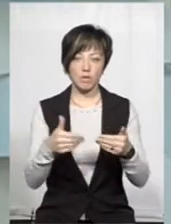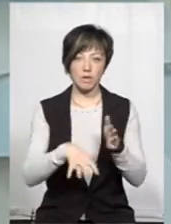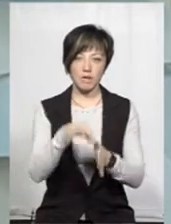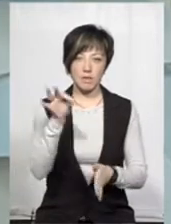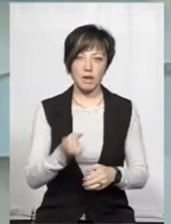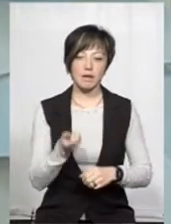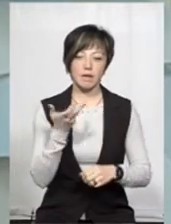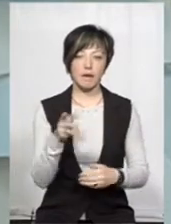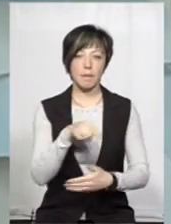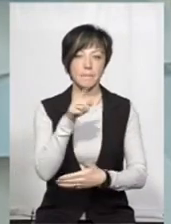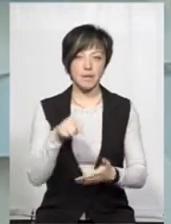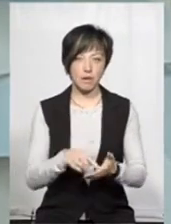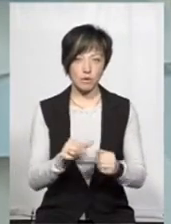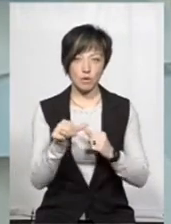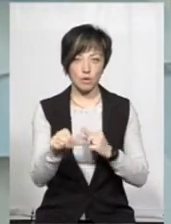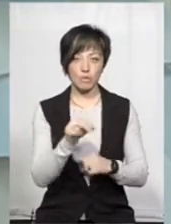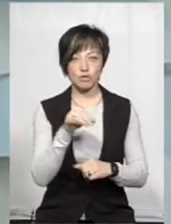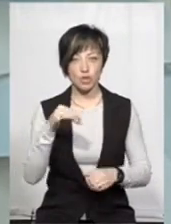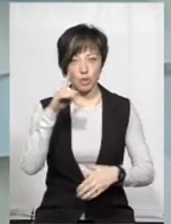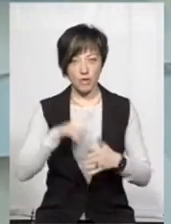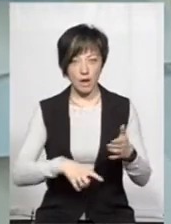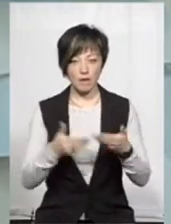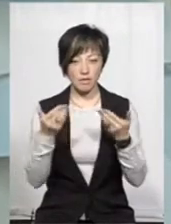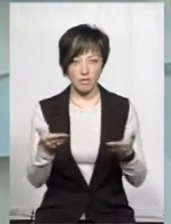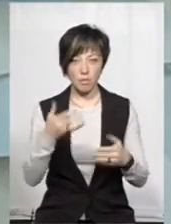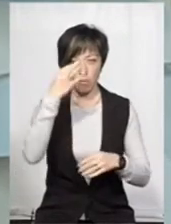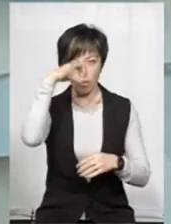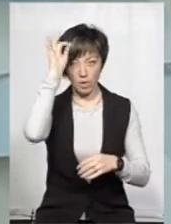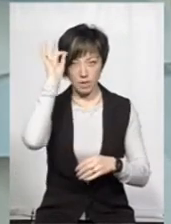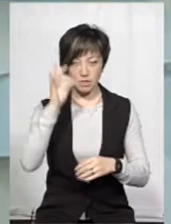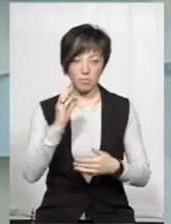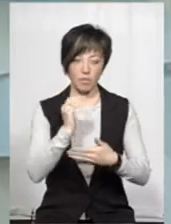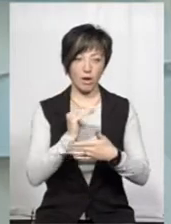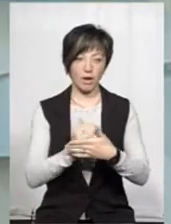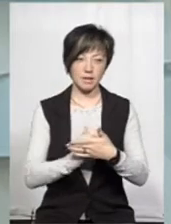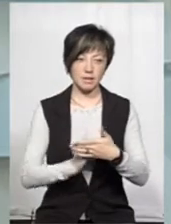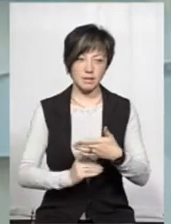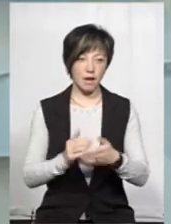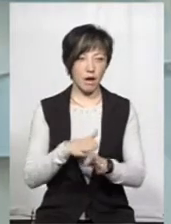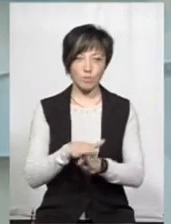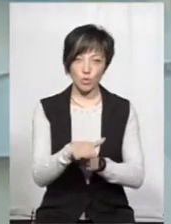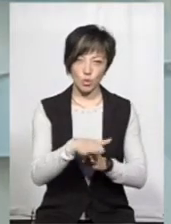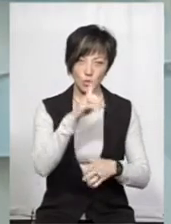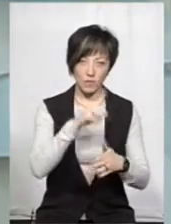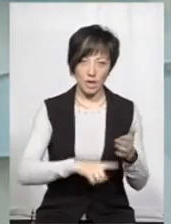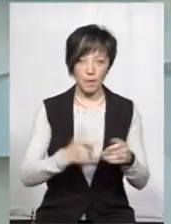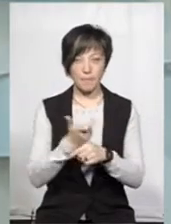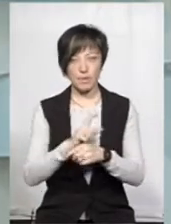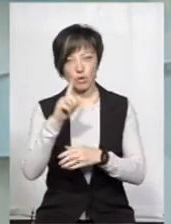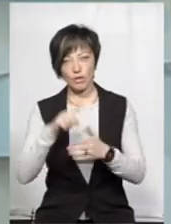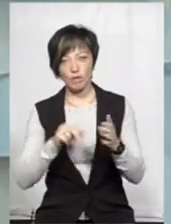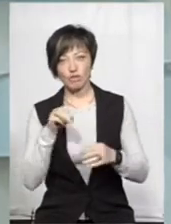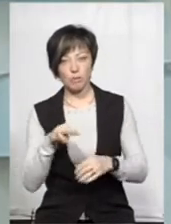декілька питань, ну, зокрема, чи довіряєте ви поліції, ну, там по градації є абсолютно довіряю, більше